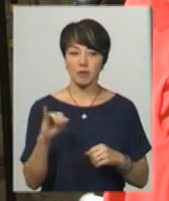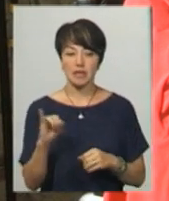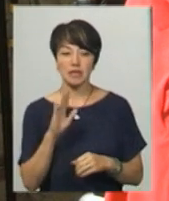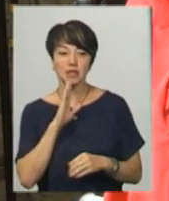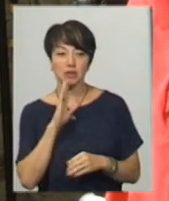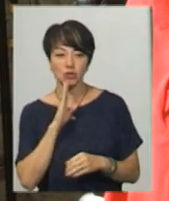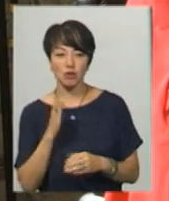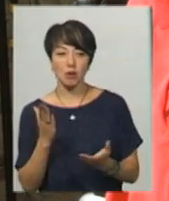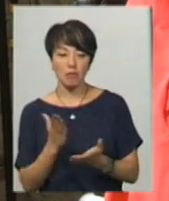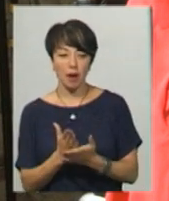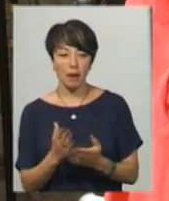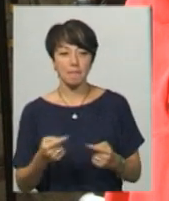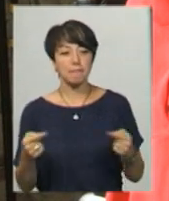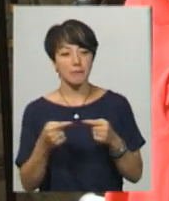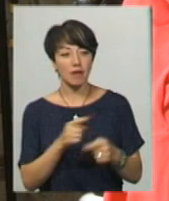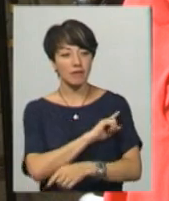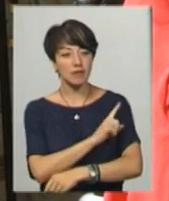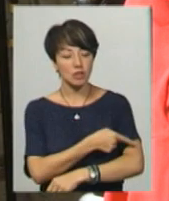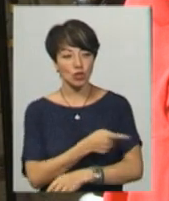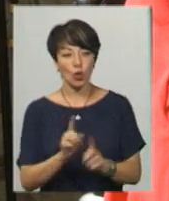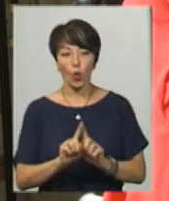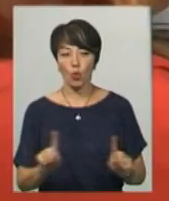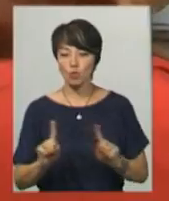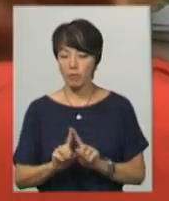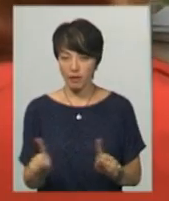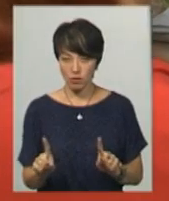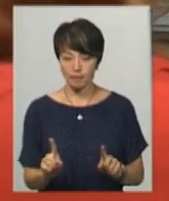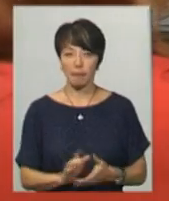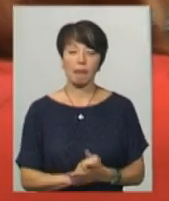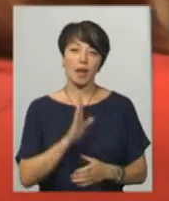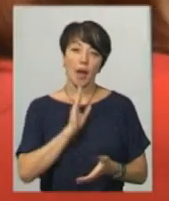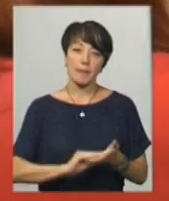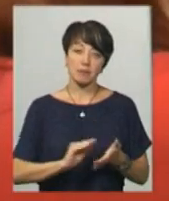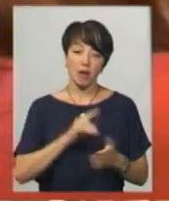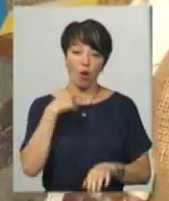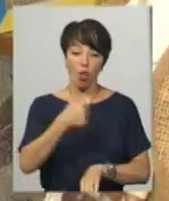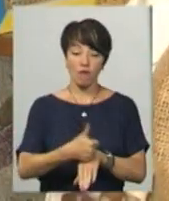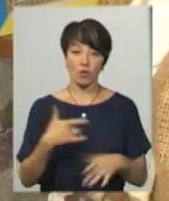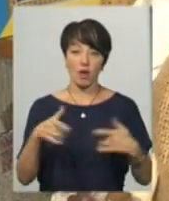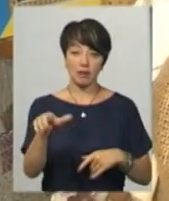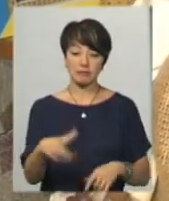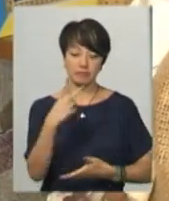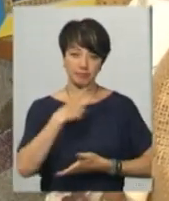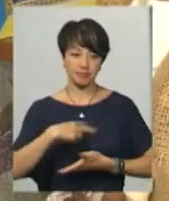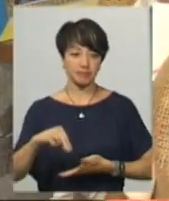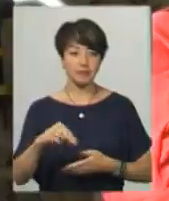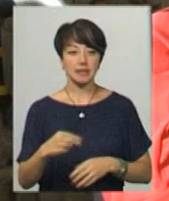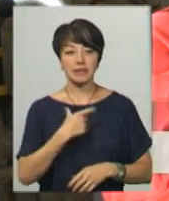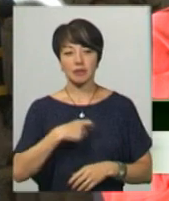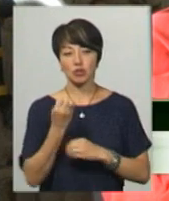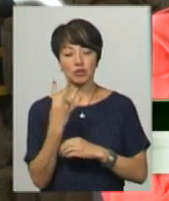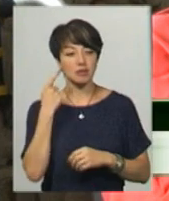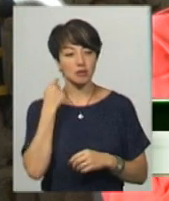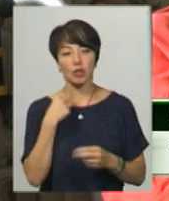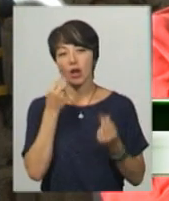дівчинкою, яка має певні фізичні особливості». Письменниця каже, головну героїні писала з себе 14-річної. «То